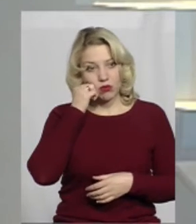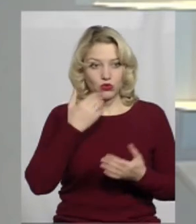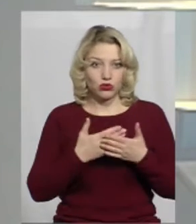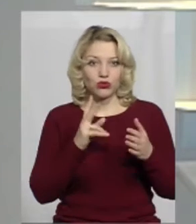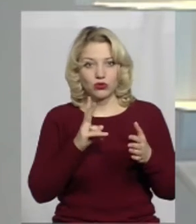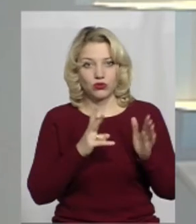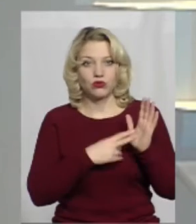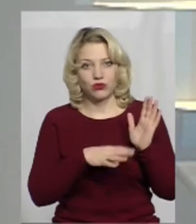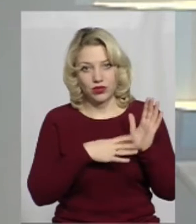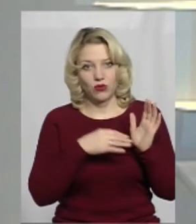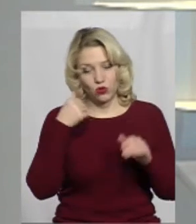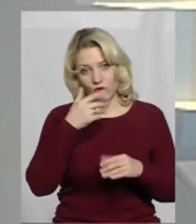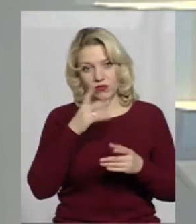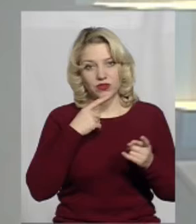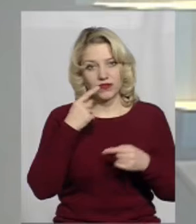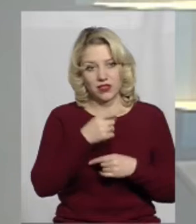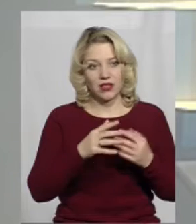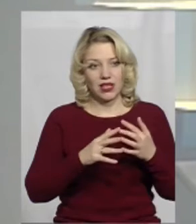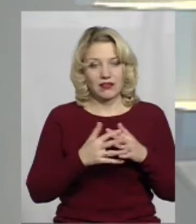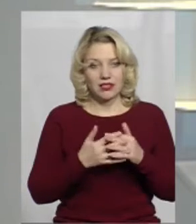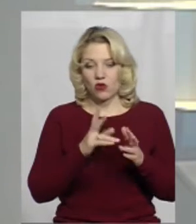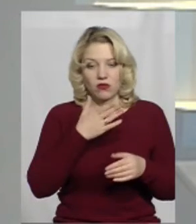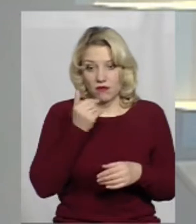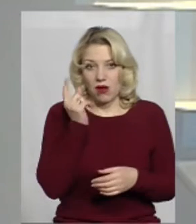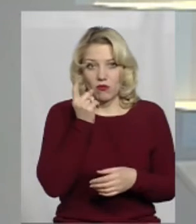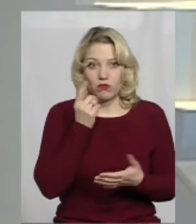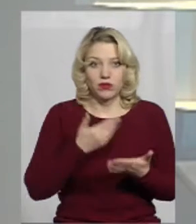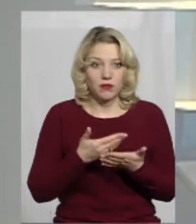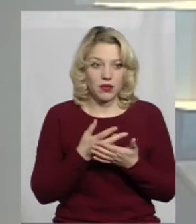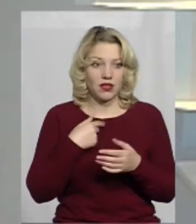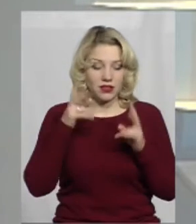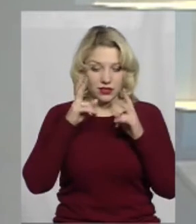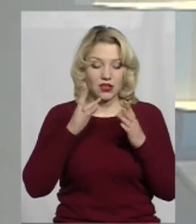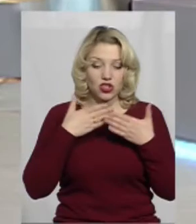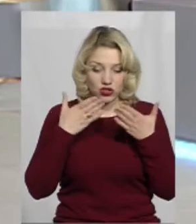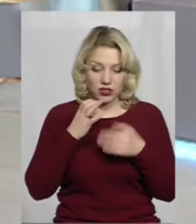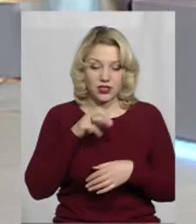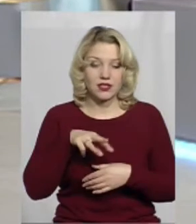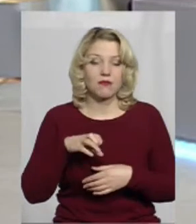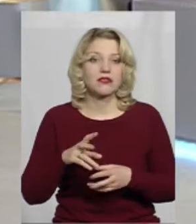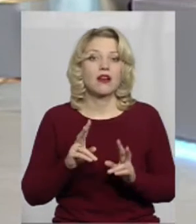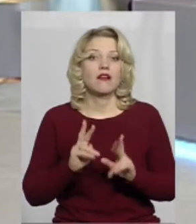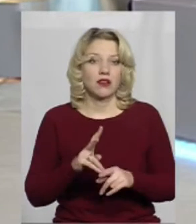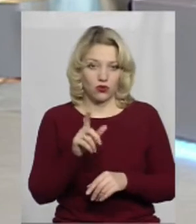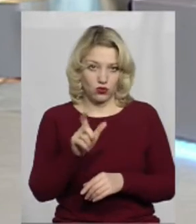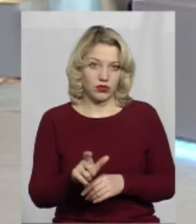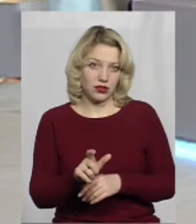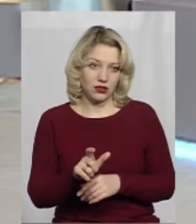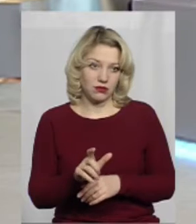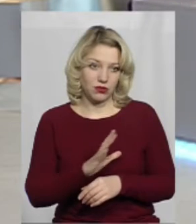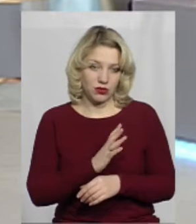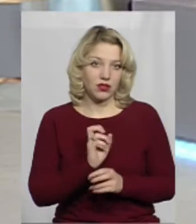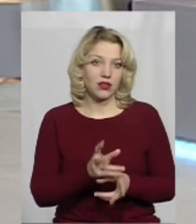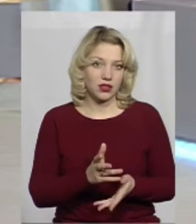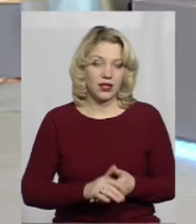90 років, яка жила далеко в селі і або не має мобільного телефона, або не знає навіть, як прочитати СМС. От як вона може дізнатися?